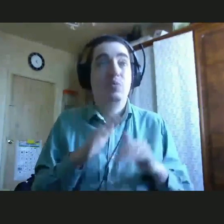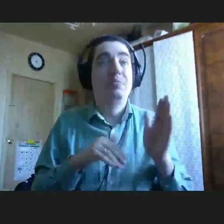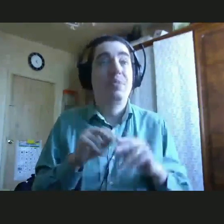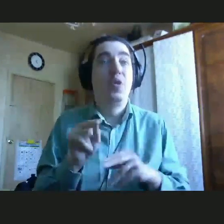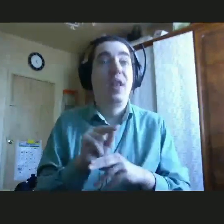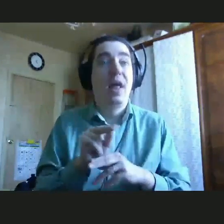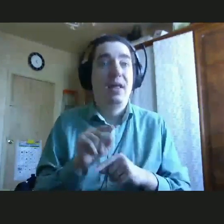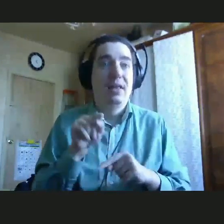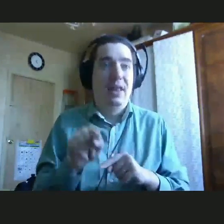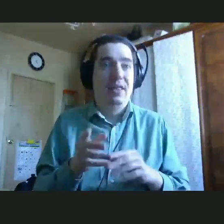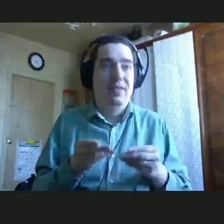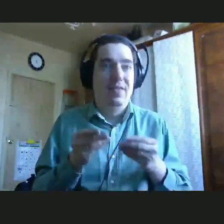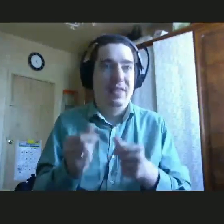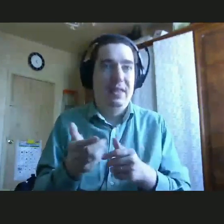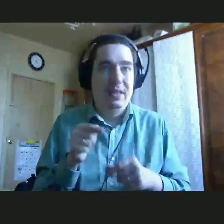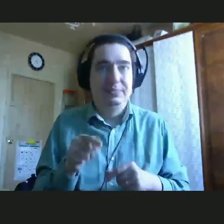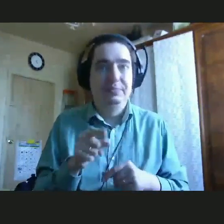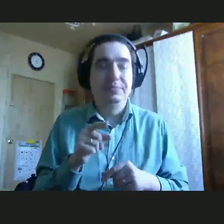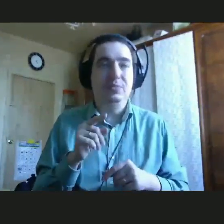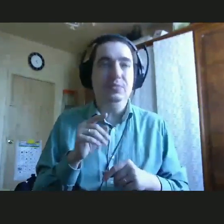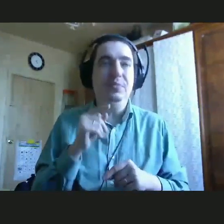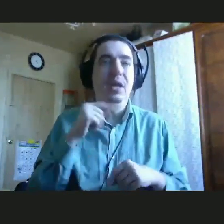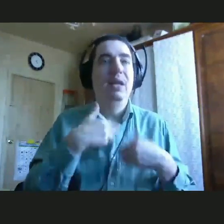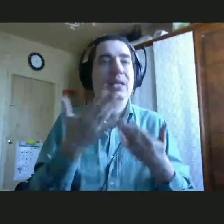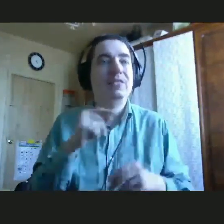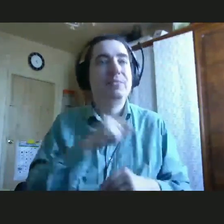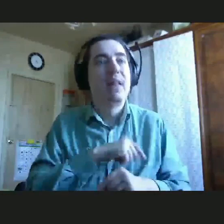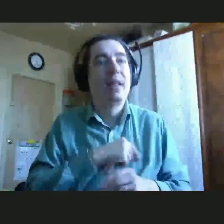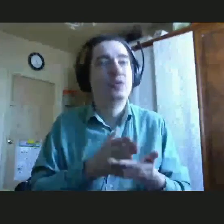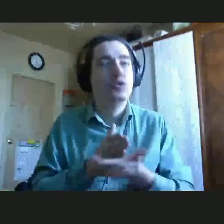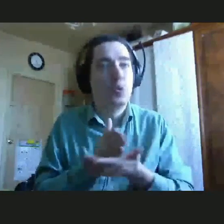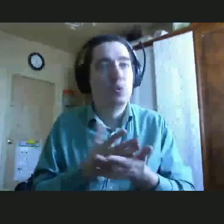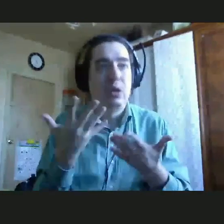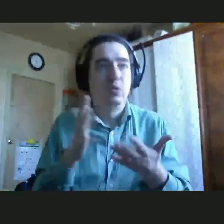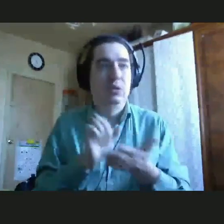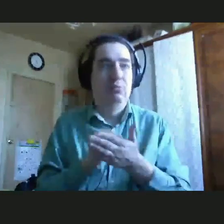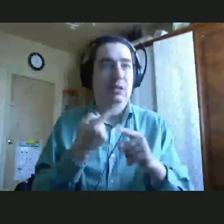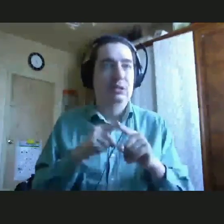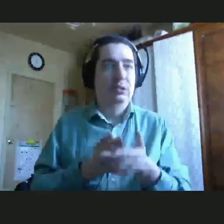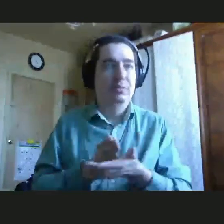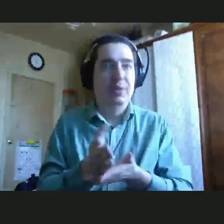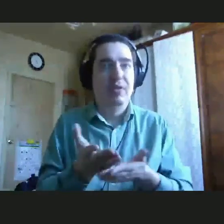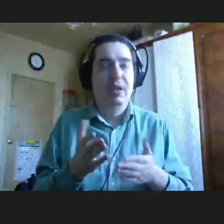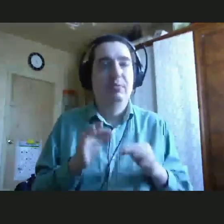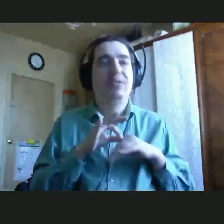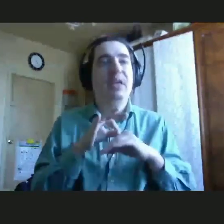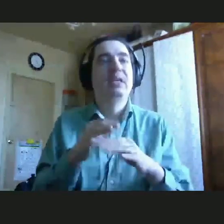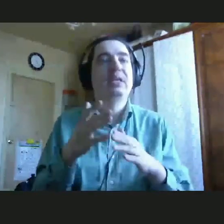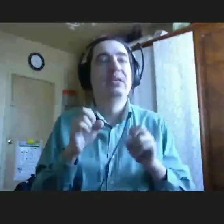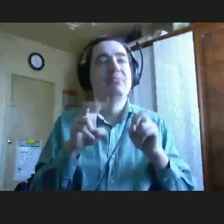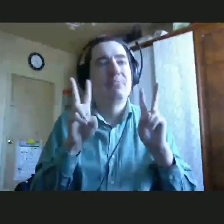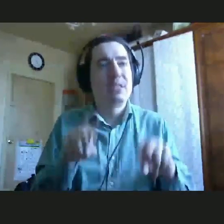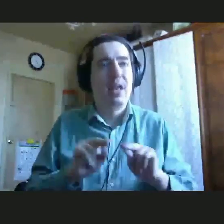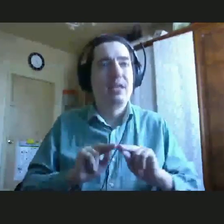создавать, то есть мы создали психологическую службу, которая занимается с родителями, мы стали проводить групповые занятия для родителей, в